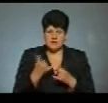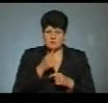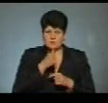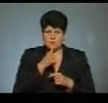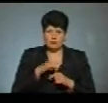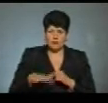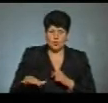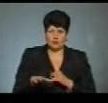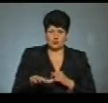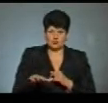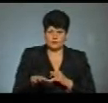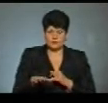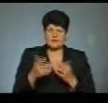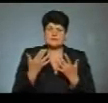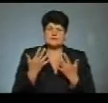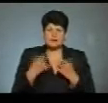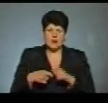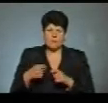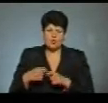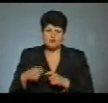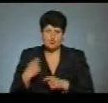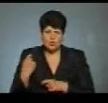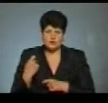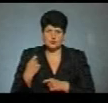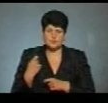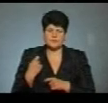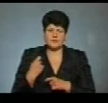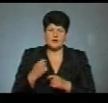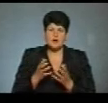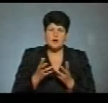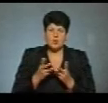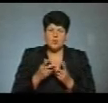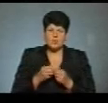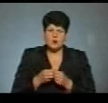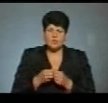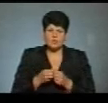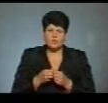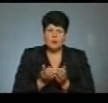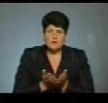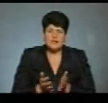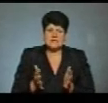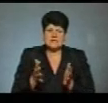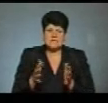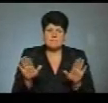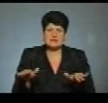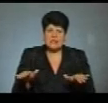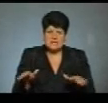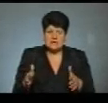площу, скільки пошкоджено і знищено вогнем. Обраховуємо гнізда птахів,